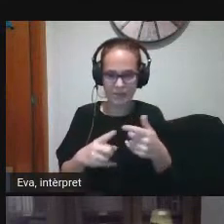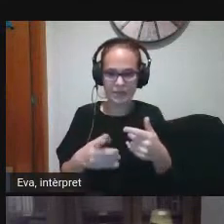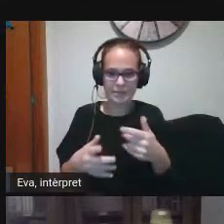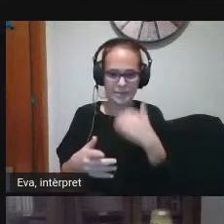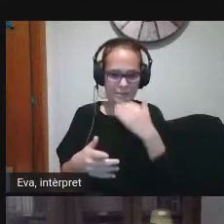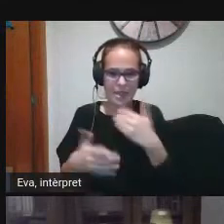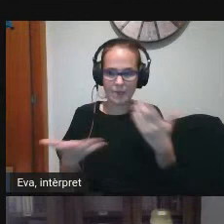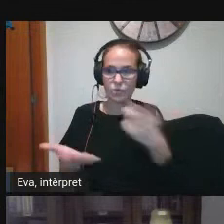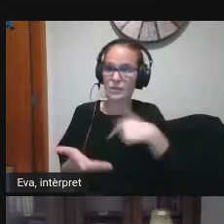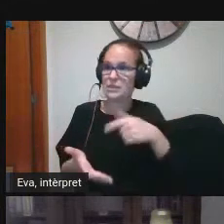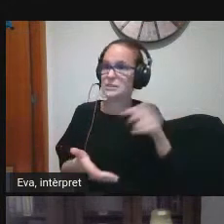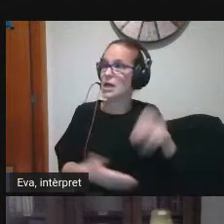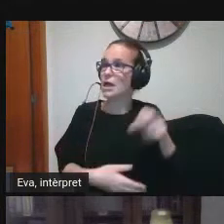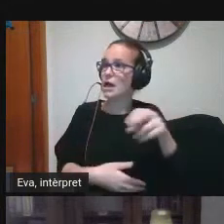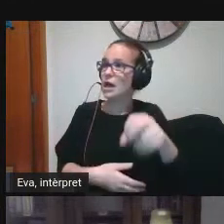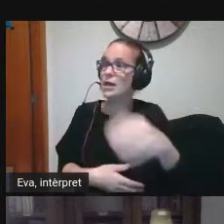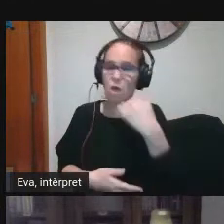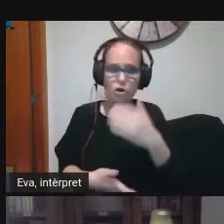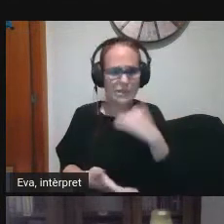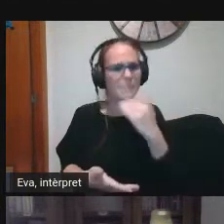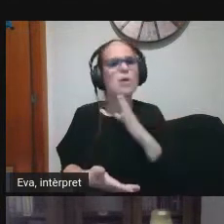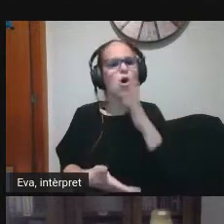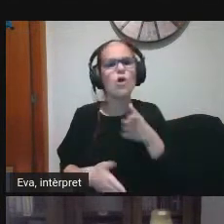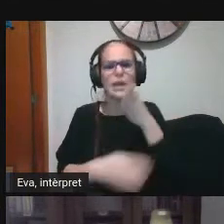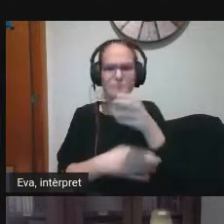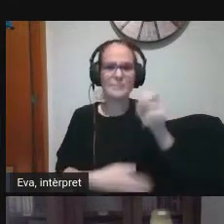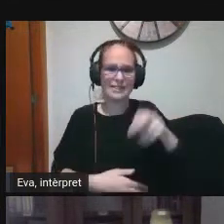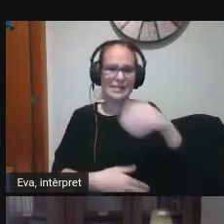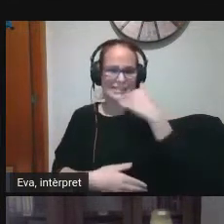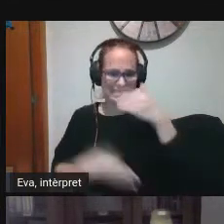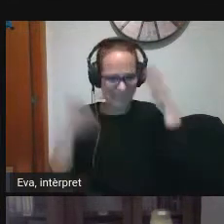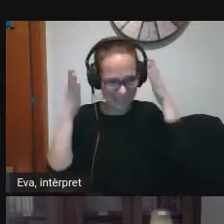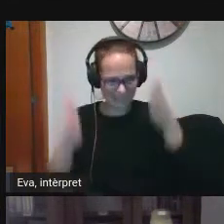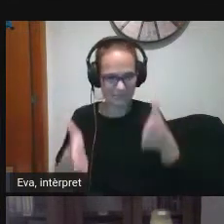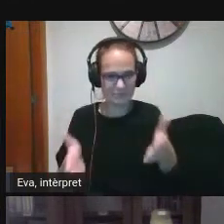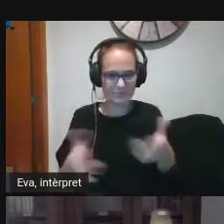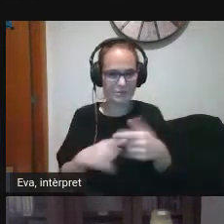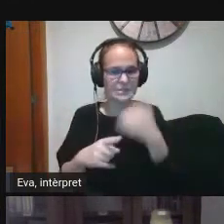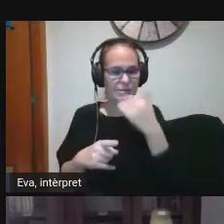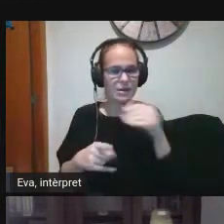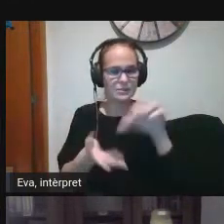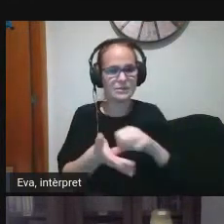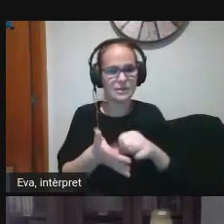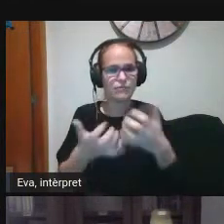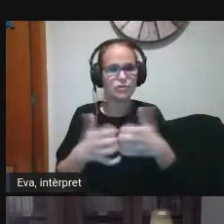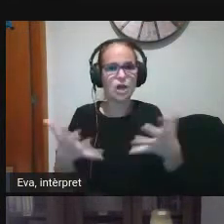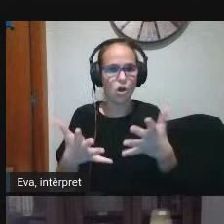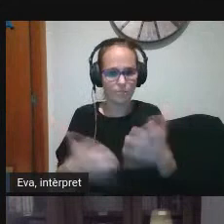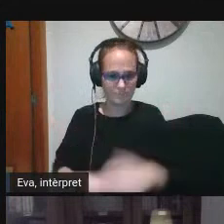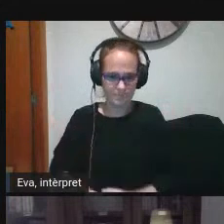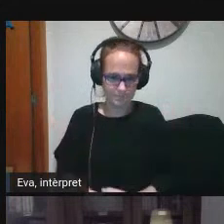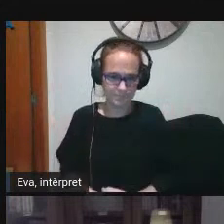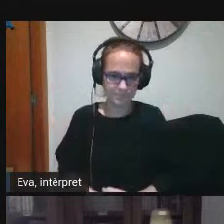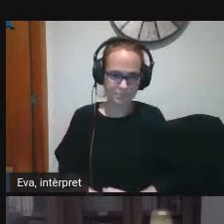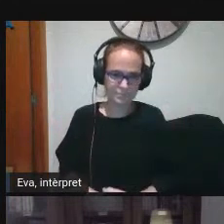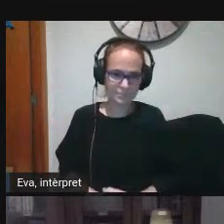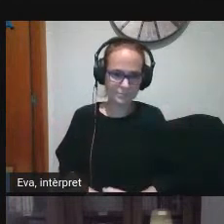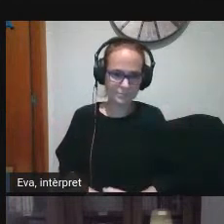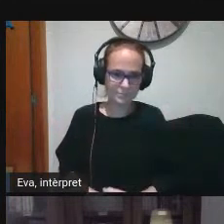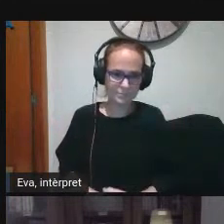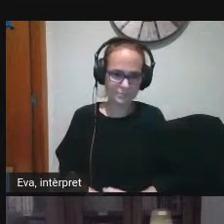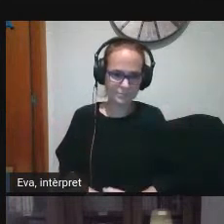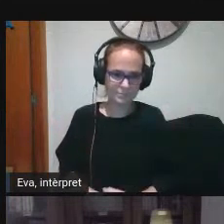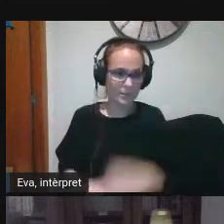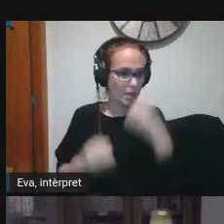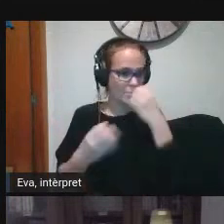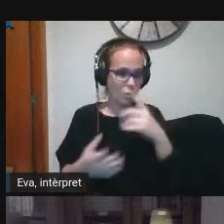siguem realment els que decidim el centre cap on funciona cap on se'n va molt bé tots d